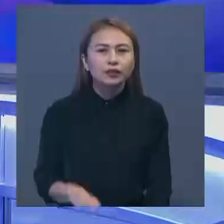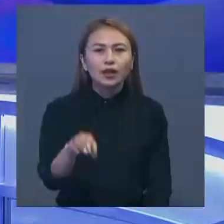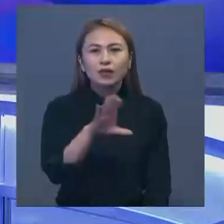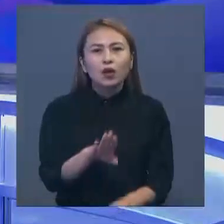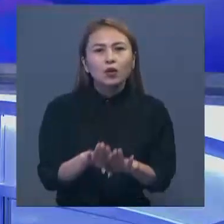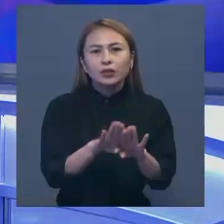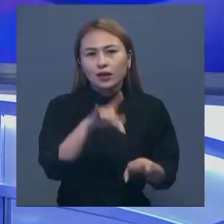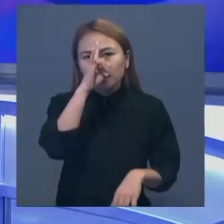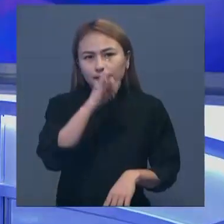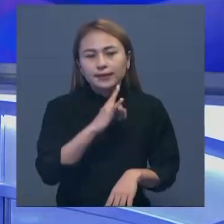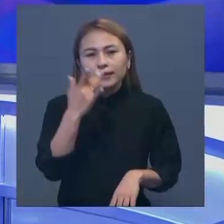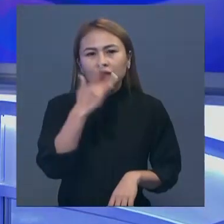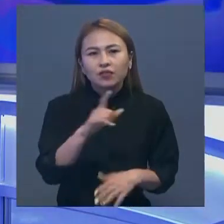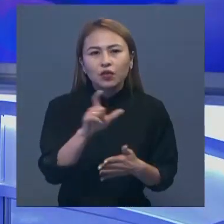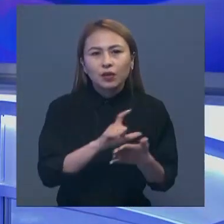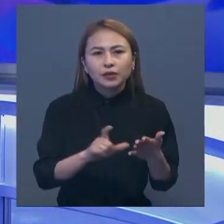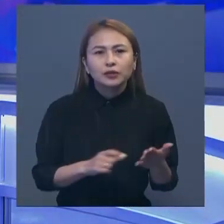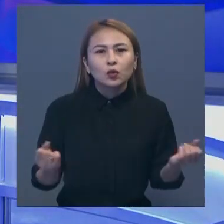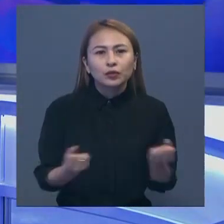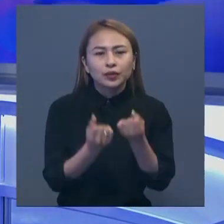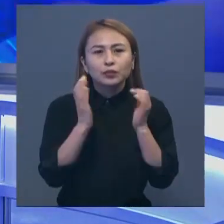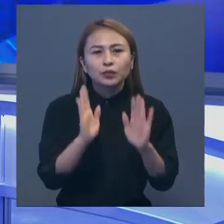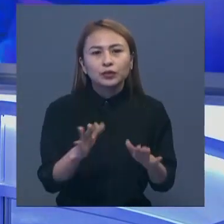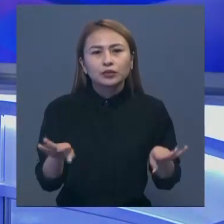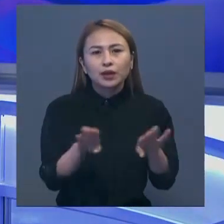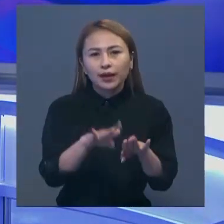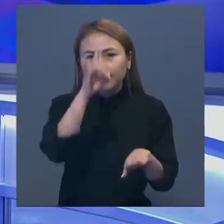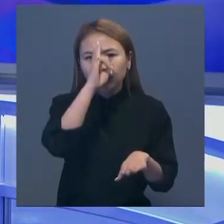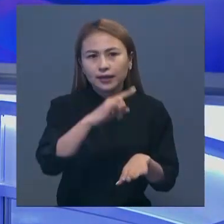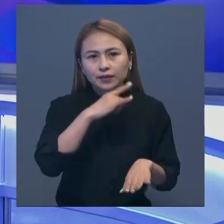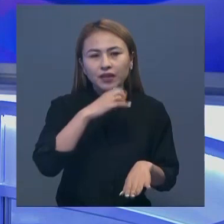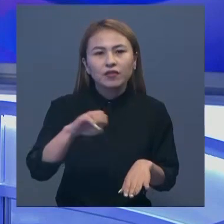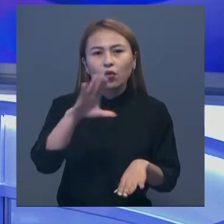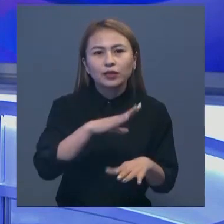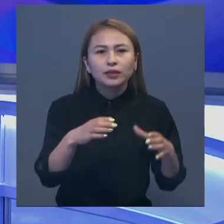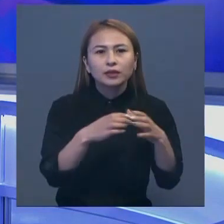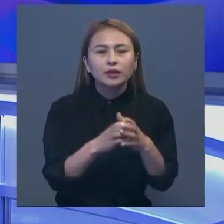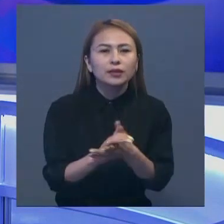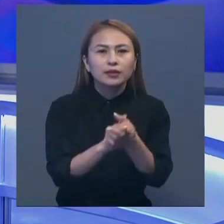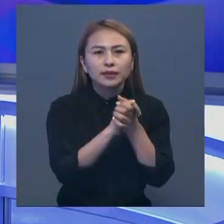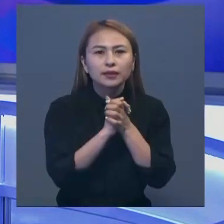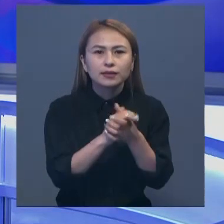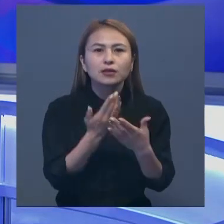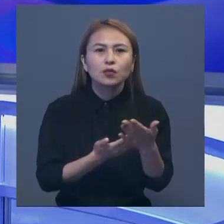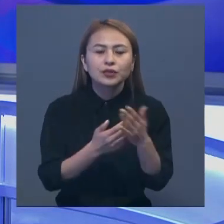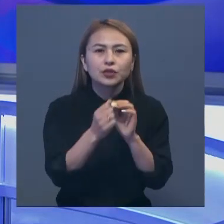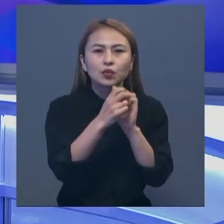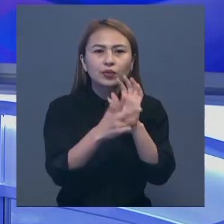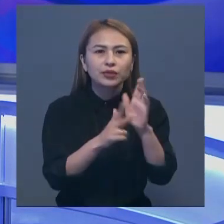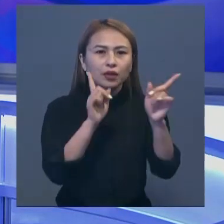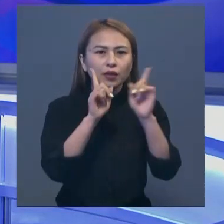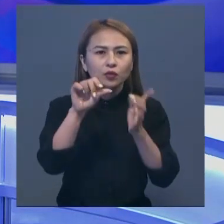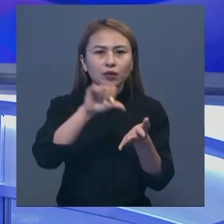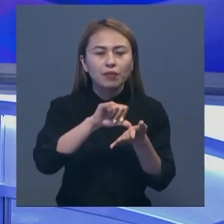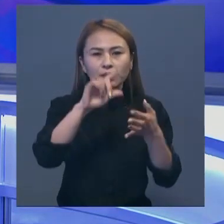Евро-одақ Қазақстандағы саяси реформаларды қолдайты. Бұл туралы Қазақстан мен Европа ғодақ ынтымақтастық кенесінің 18-ші